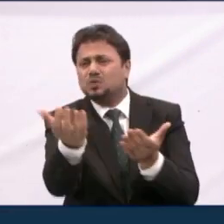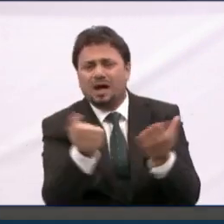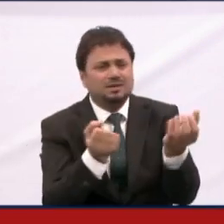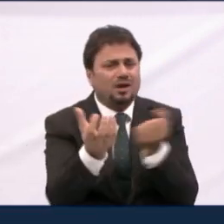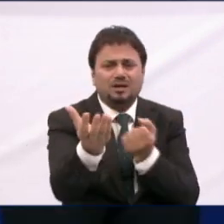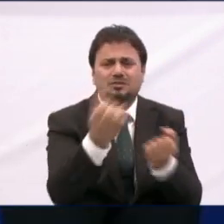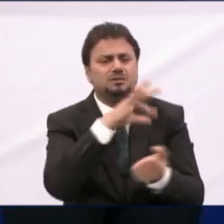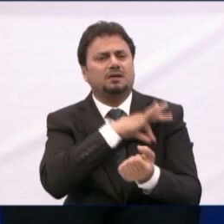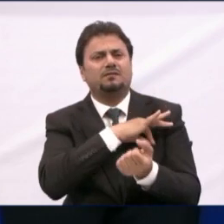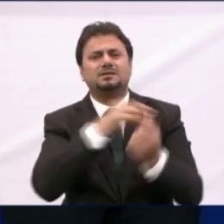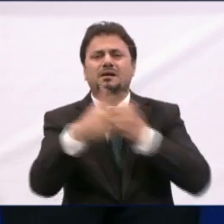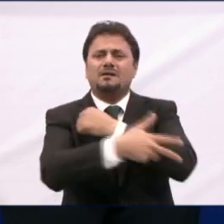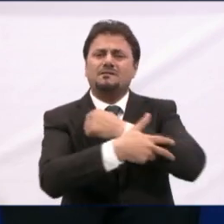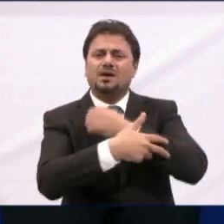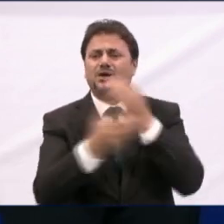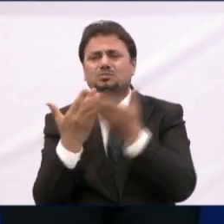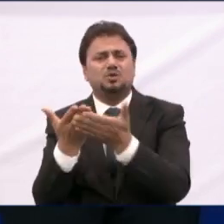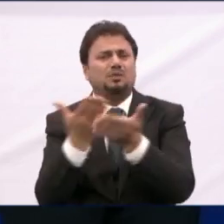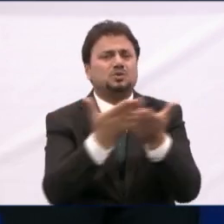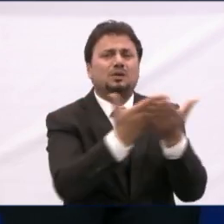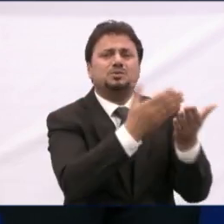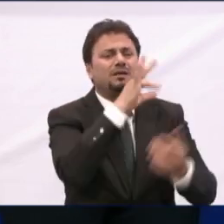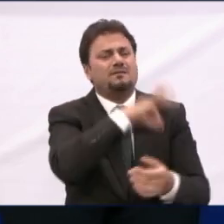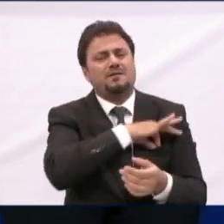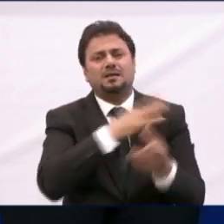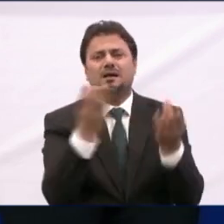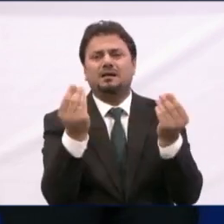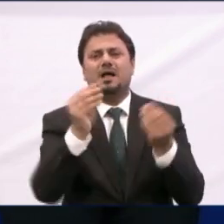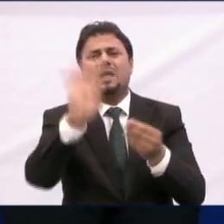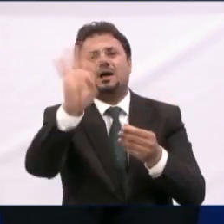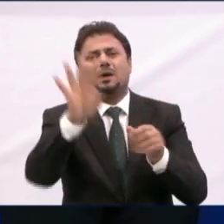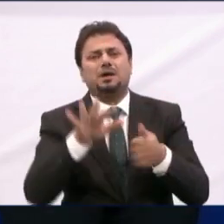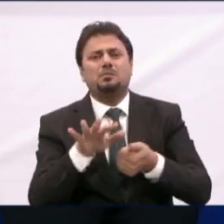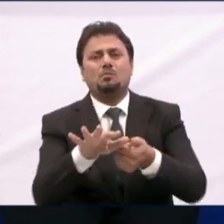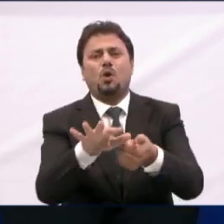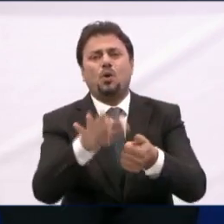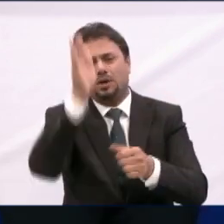ومتطلبات وفائدة لأكثر من أربعين مليون مواطن عراقي